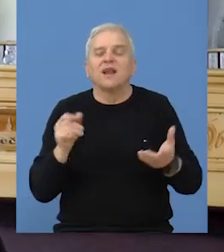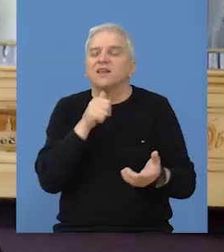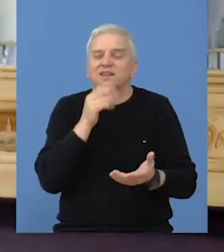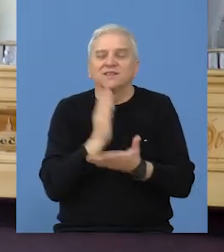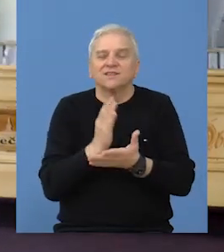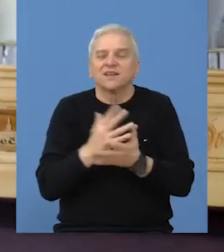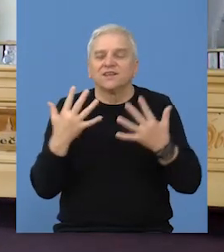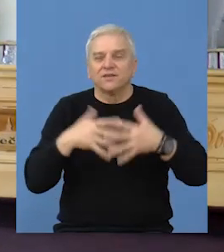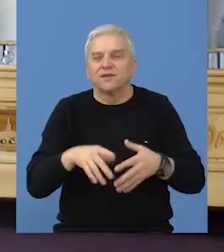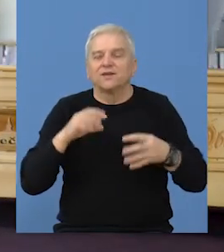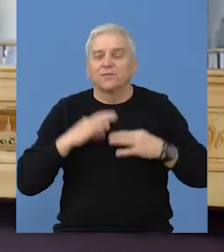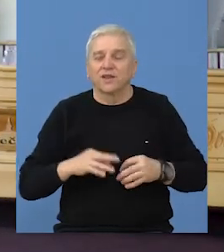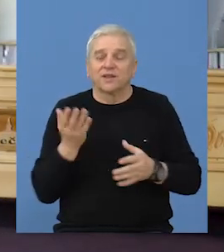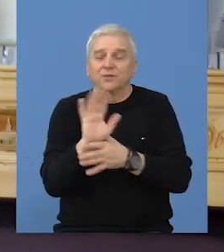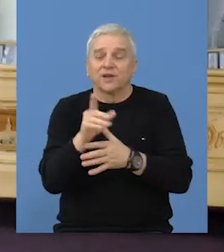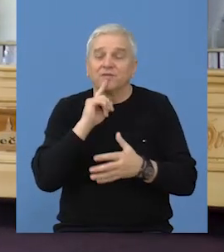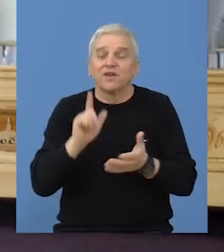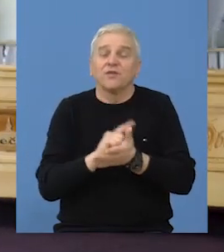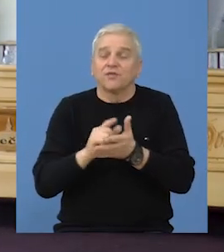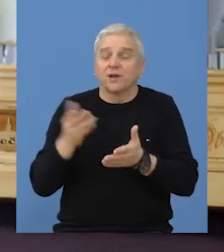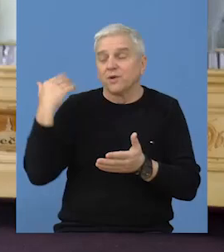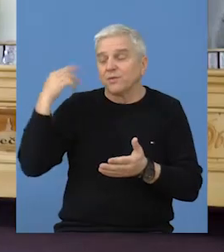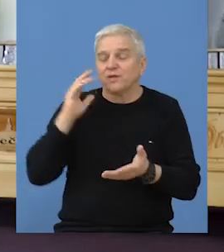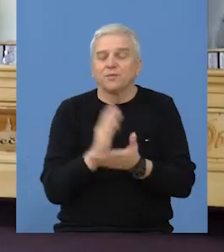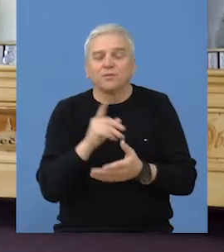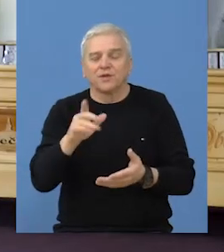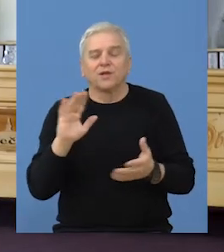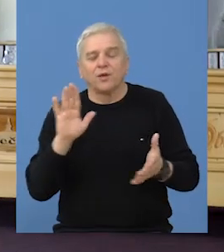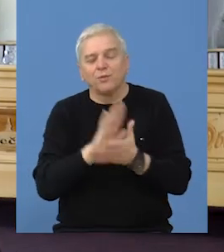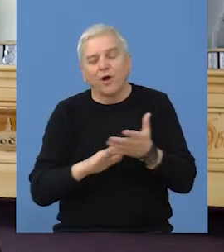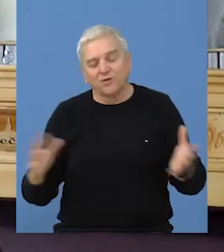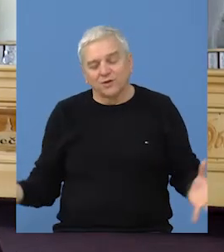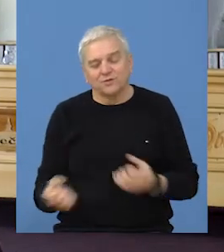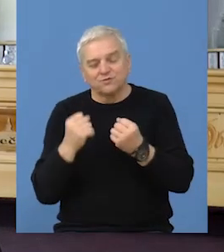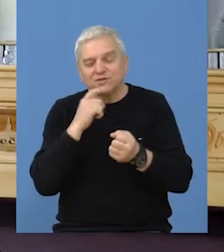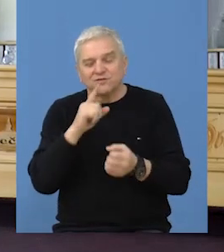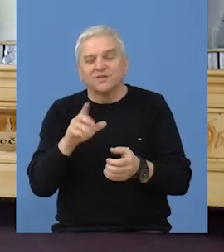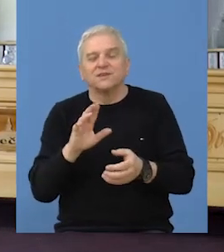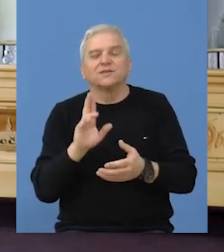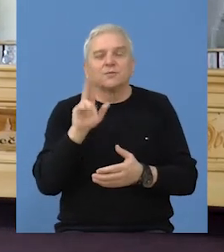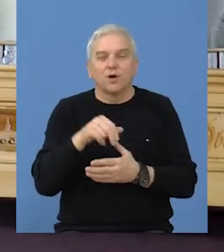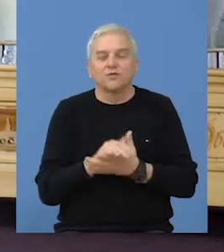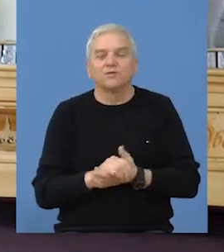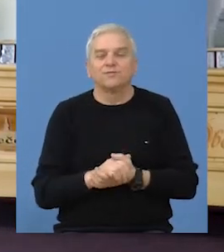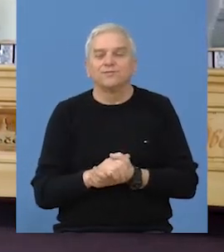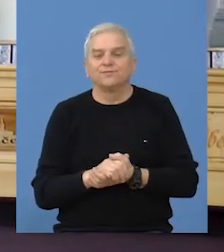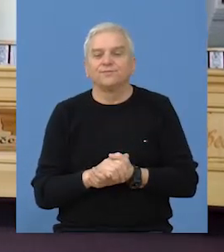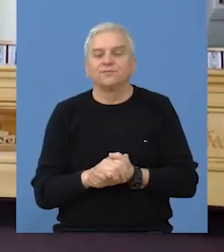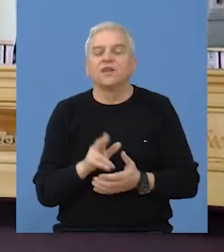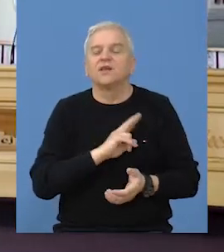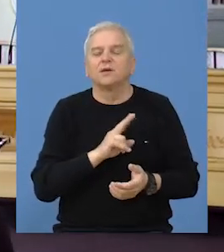malih i srednjih preduzetja i preduzetnika u ono vreme kad je to preduzetništvo počelo da uzima maha.